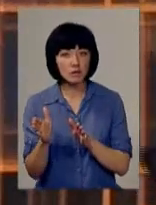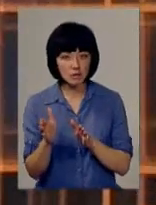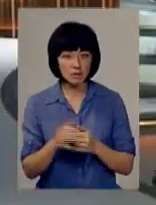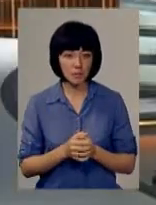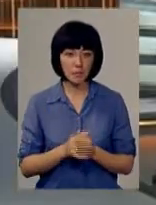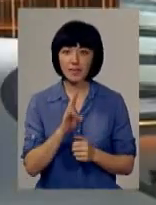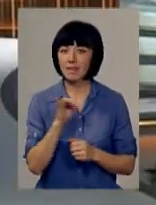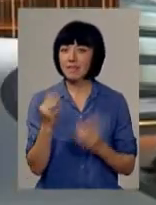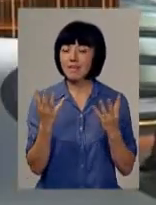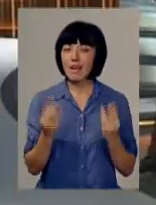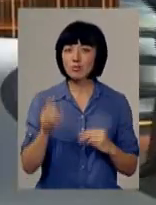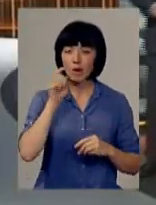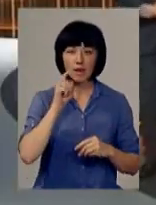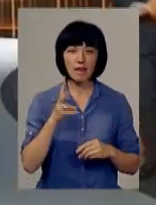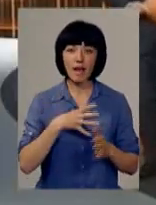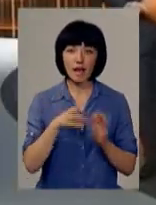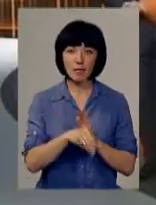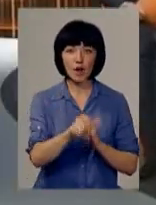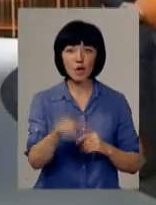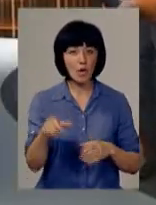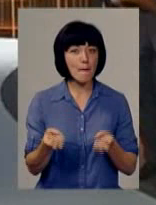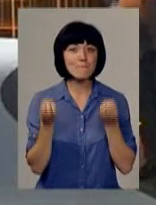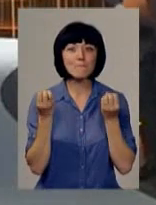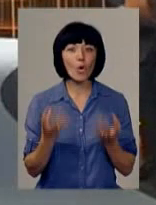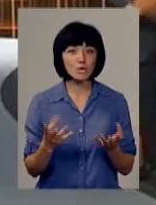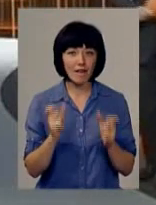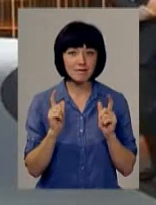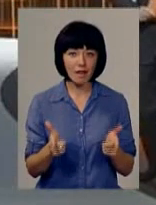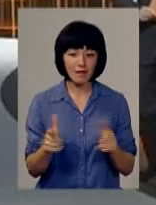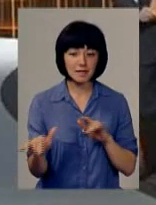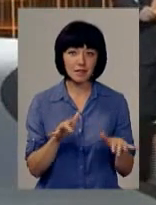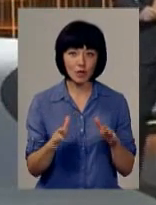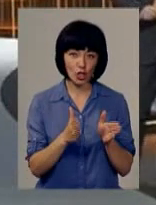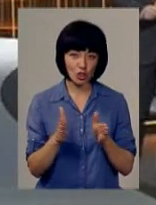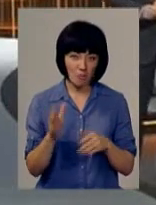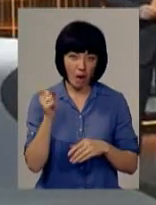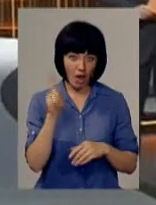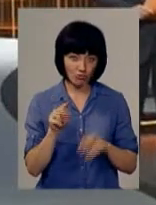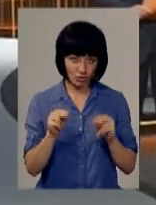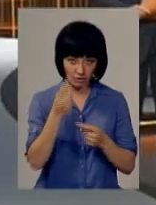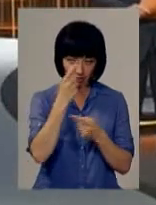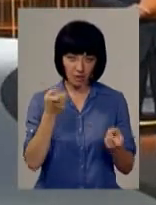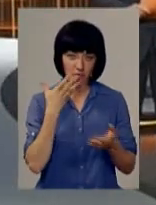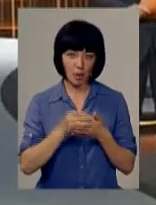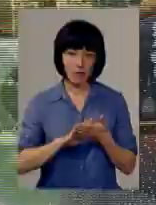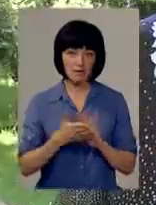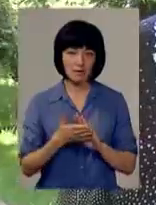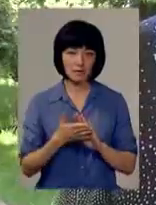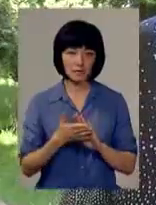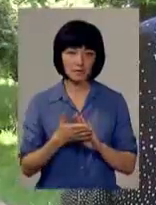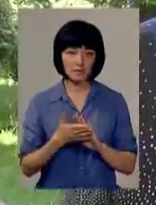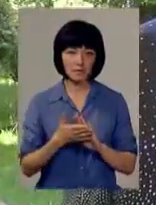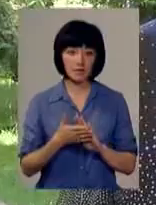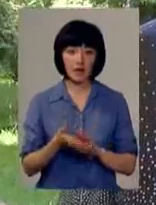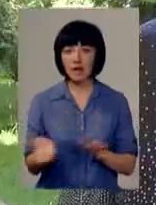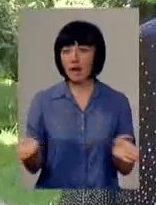Ні дня не проходять, щоб на Україні не гибли люди, не просто не согласні з действуючим режимом, а чесно заявляючі о своїй позиції. Не